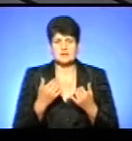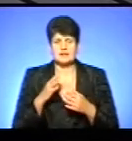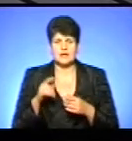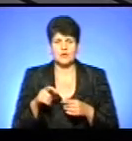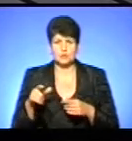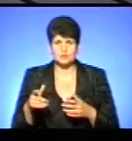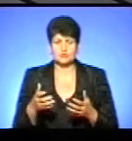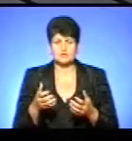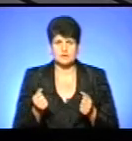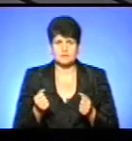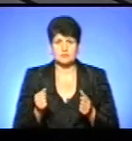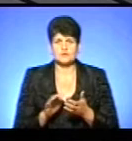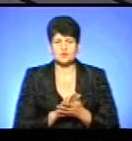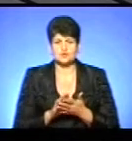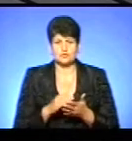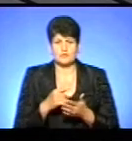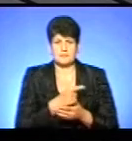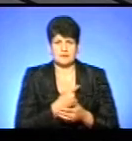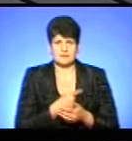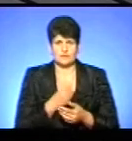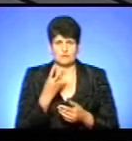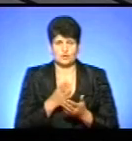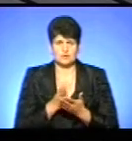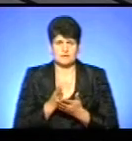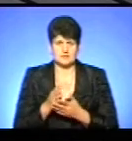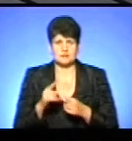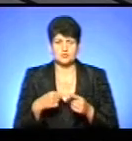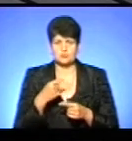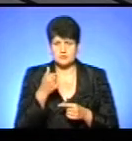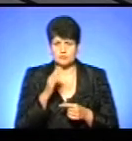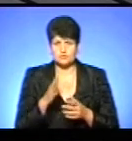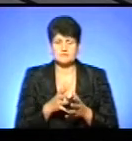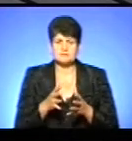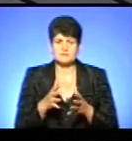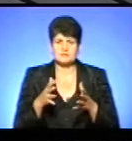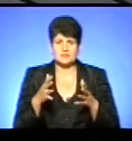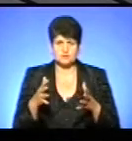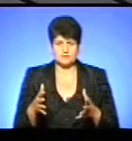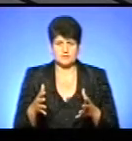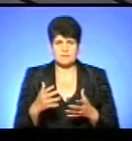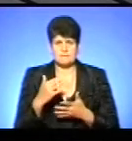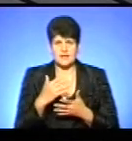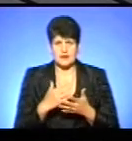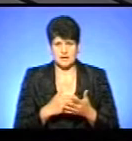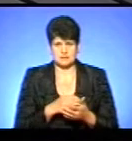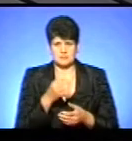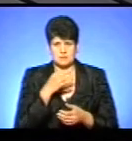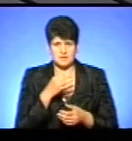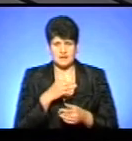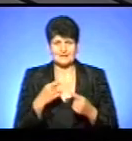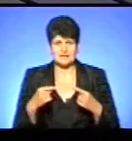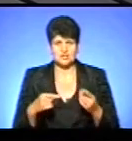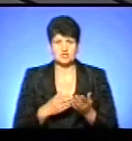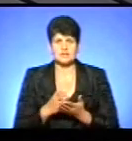реально отримують безкоштовне медикаменти по трьох напрямках. Слідувачий рік ми будемо збільшувати перелік тих препаратів і інші